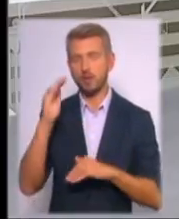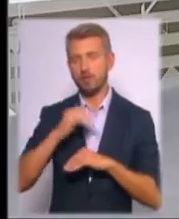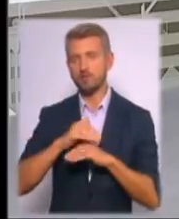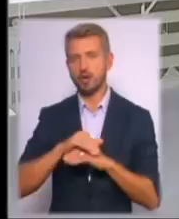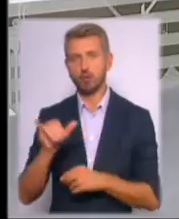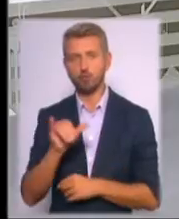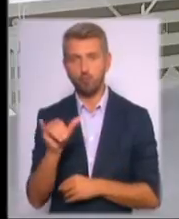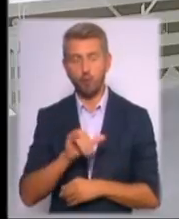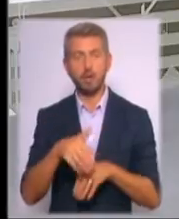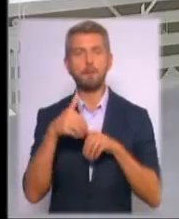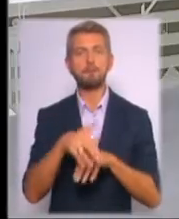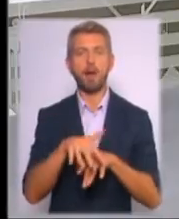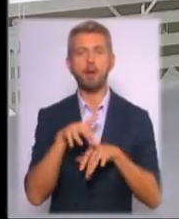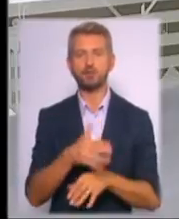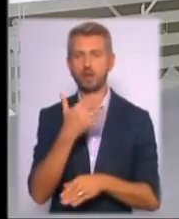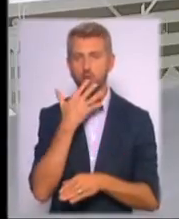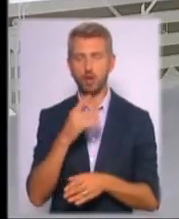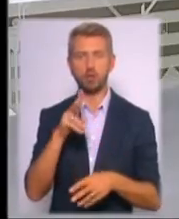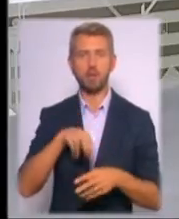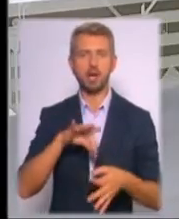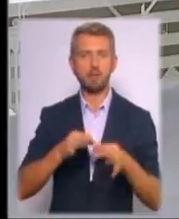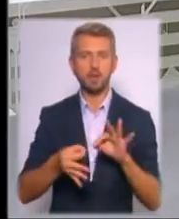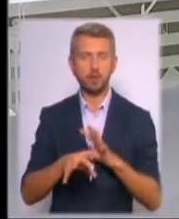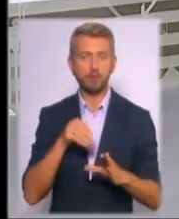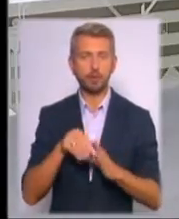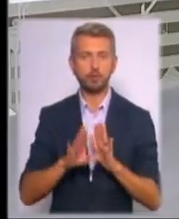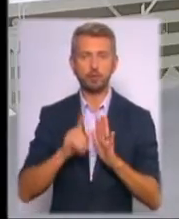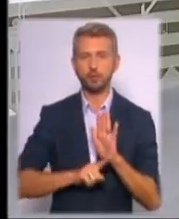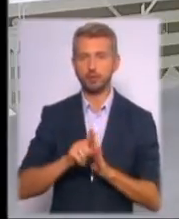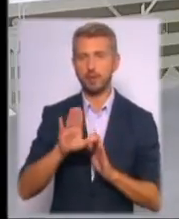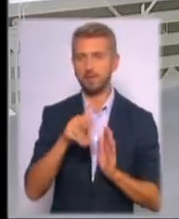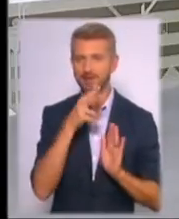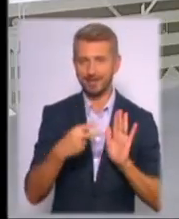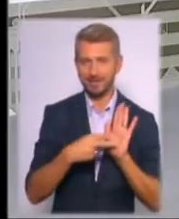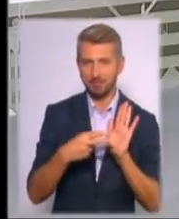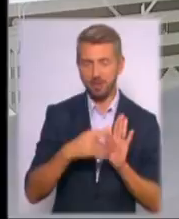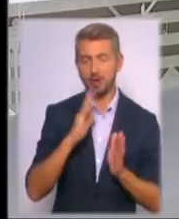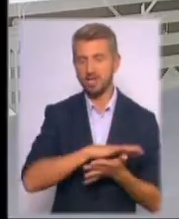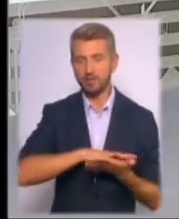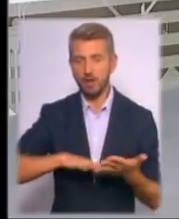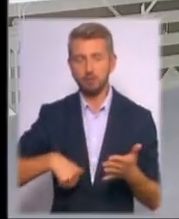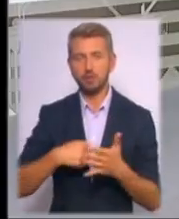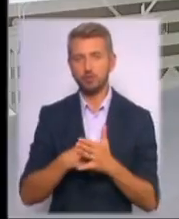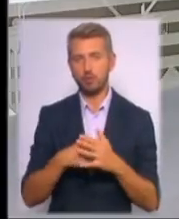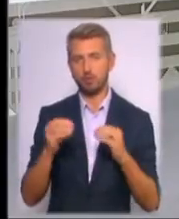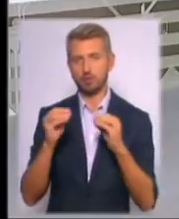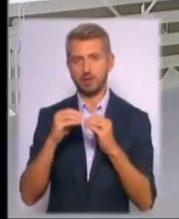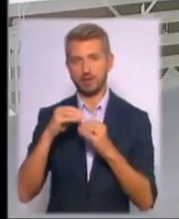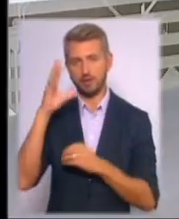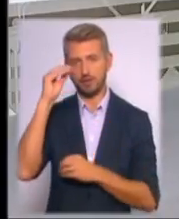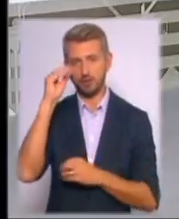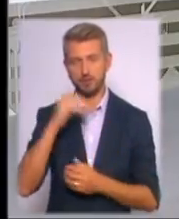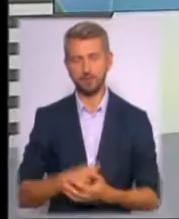Марш Національної паралімпійської збірної розпочнеться після 19-ї години, а триватимуть урочистості до 22-ї